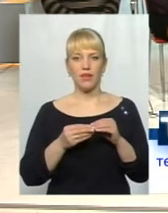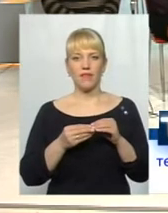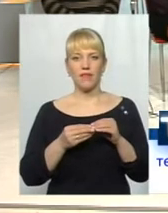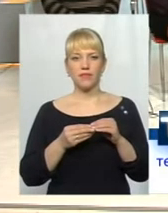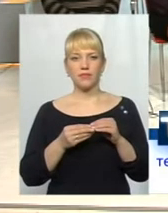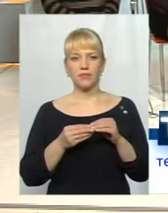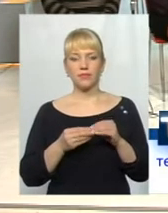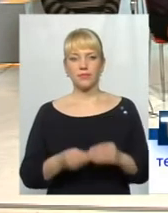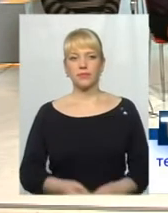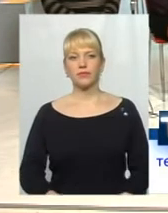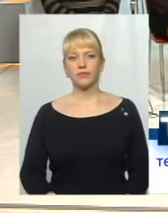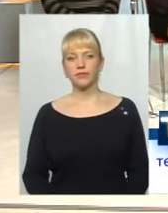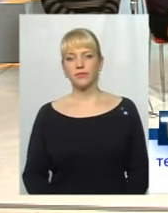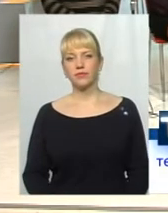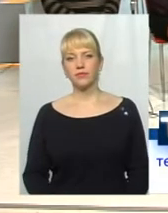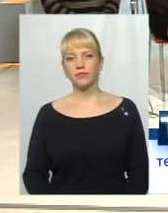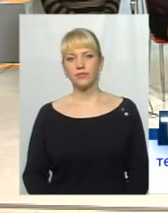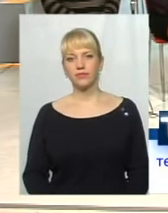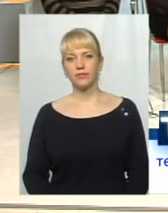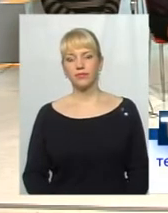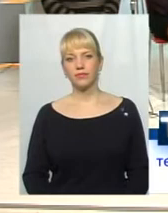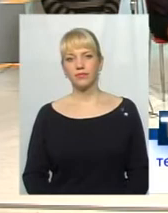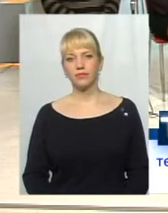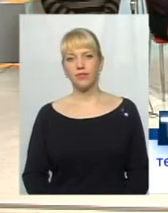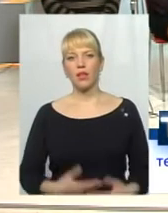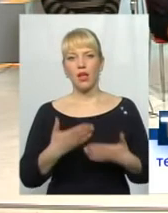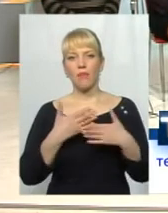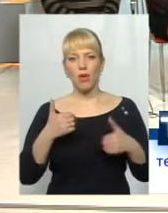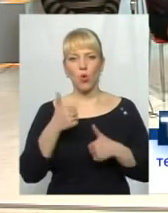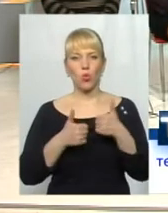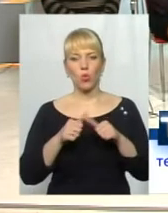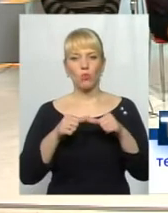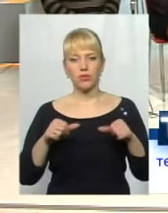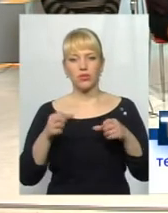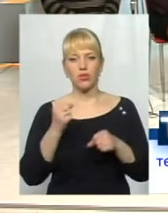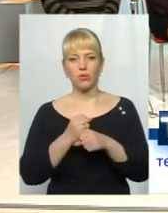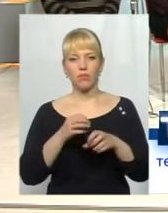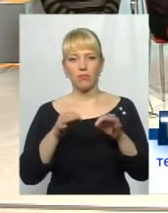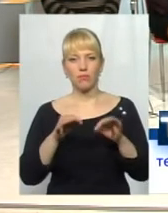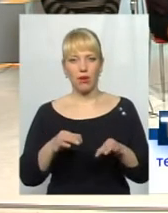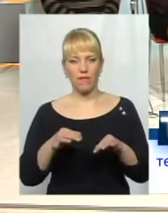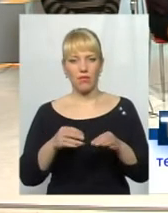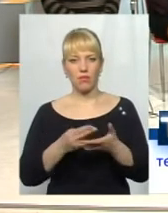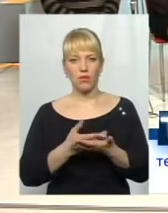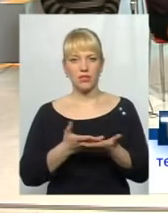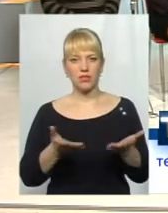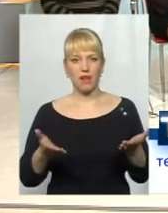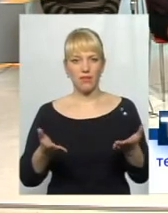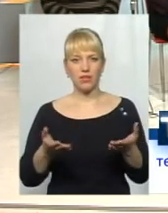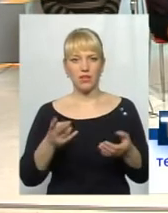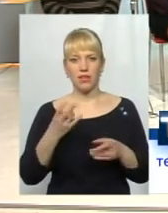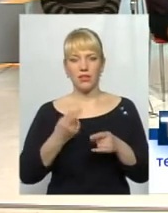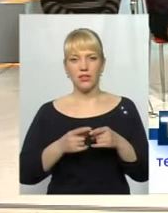існувало, ніби конкурска комісія зробила правильне, чудове представлення. Мене